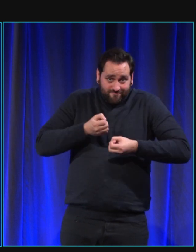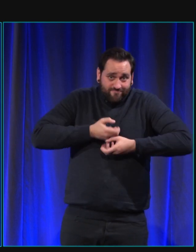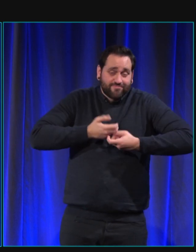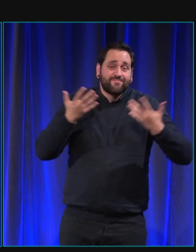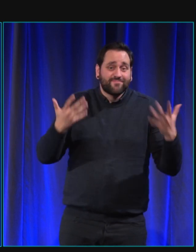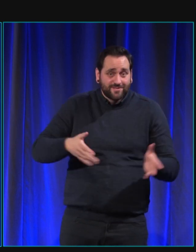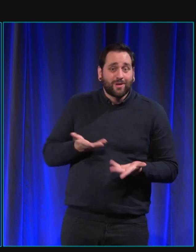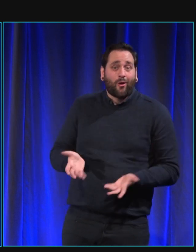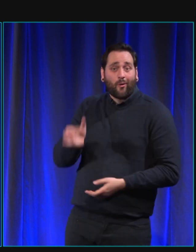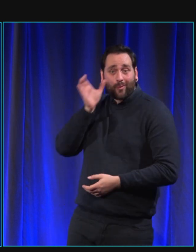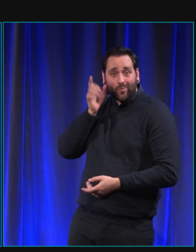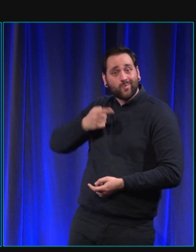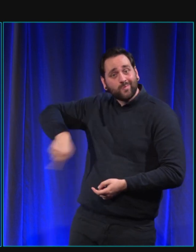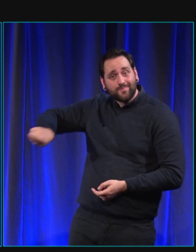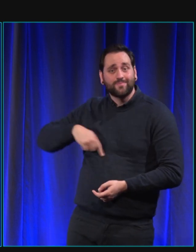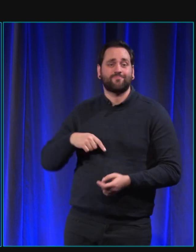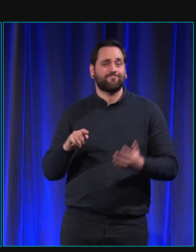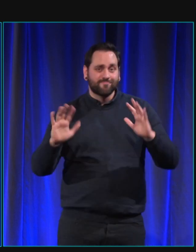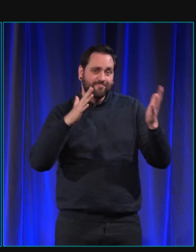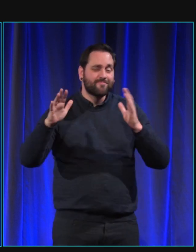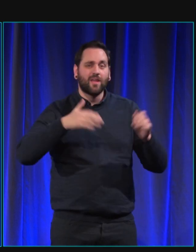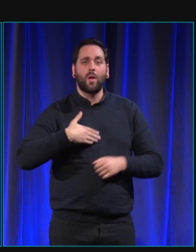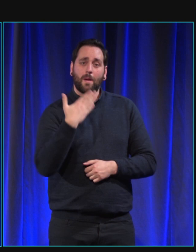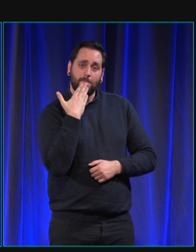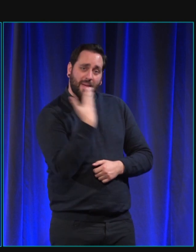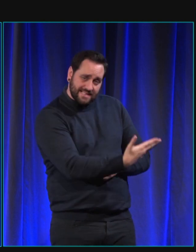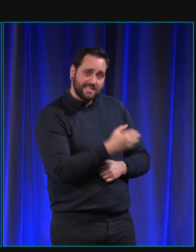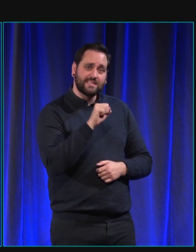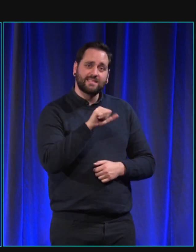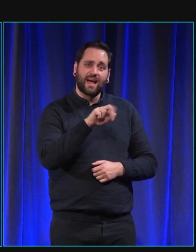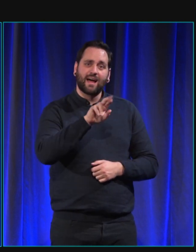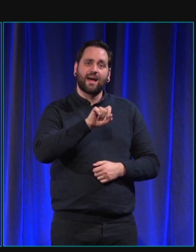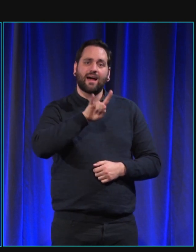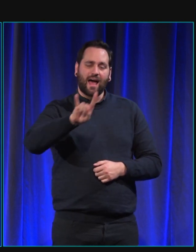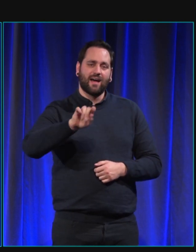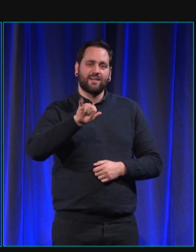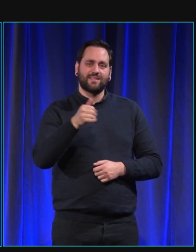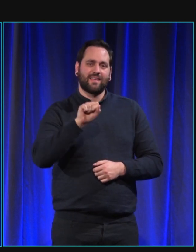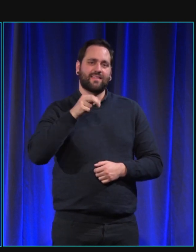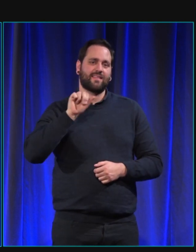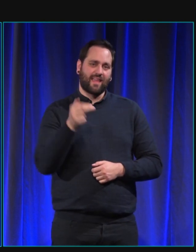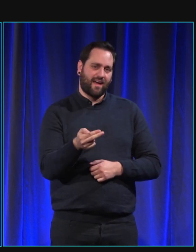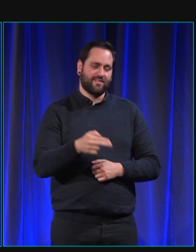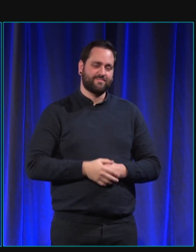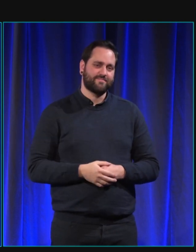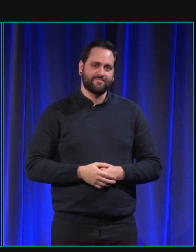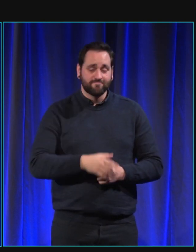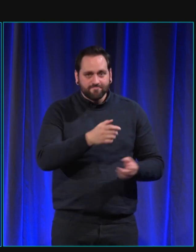Merci Sarah Janin pour cet éclairage très instructif sur la communication homme-chien.